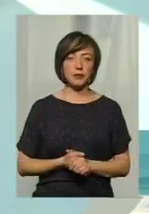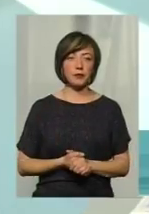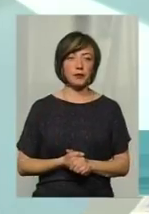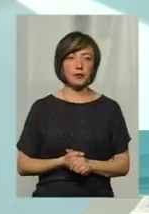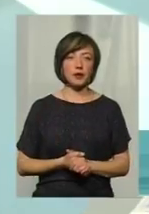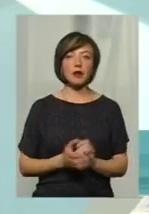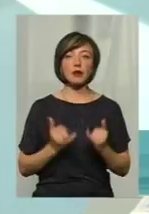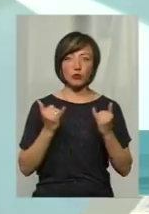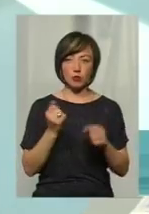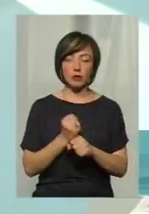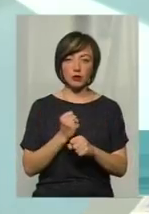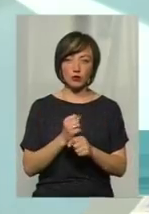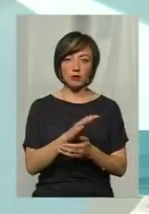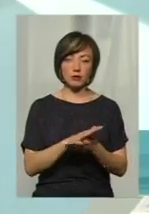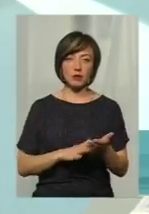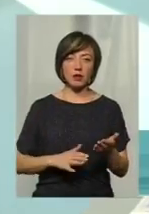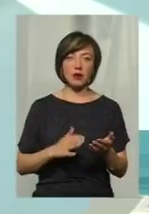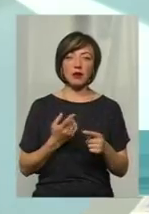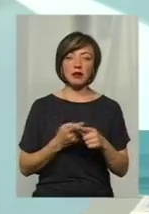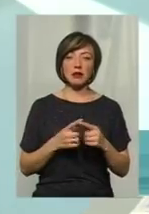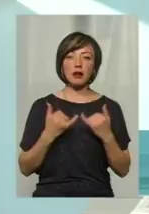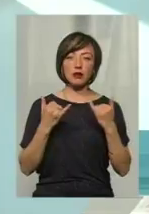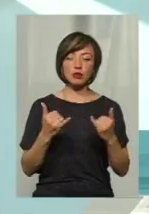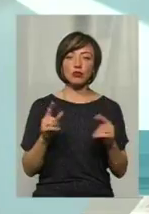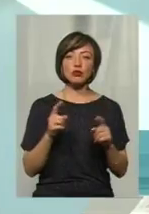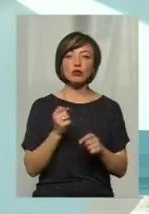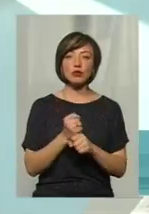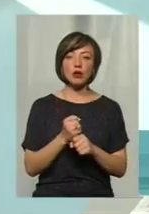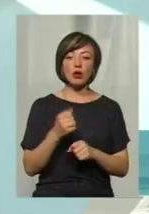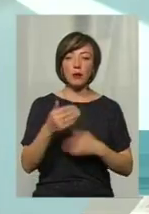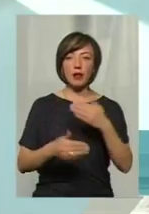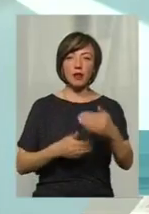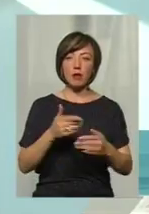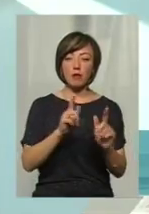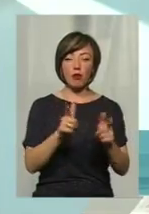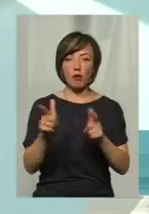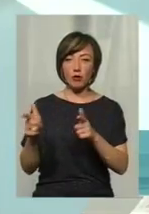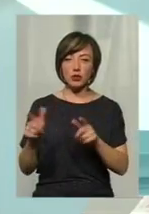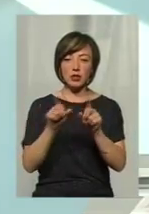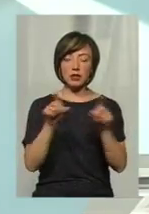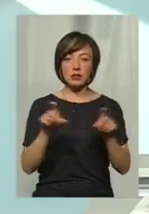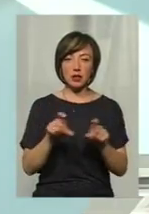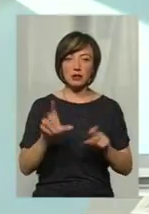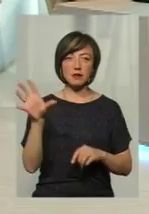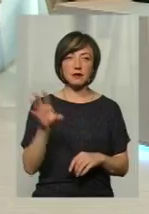Для цього працюєте? Для цього ми працюємо, для цього ми пройшли всі погодження, всі інстанції.